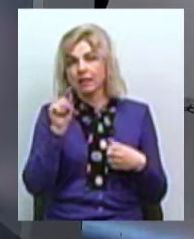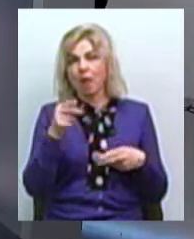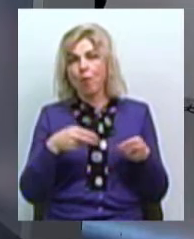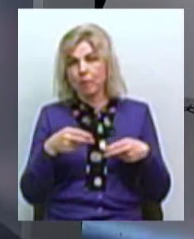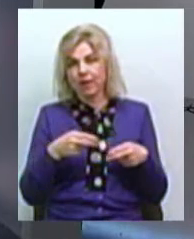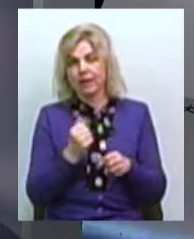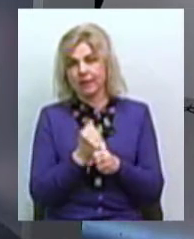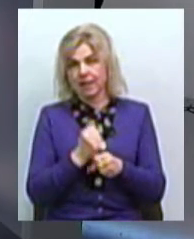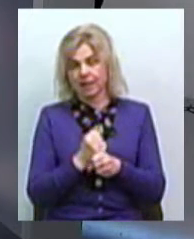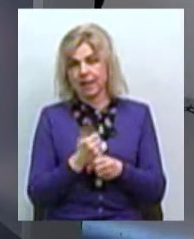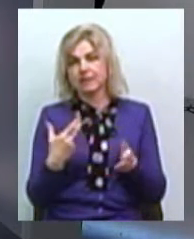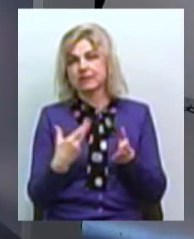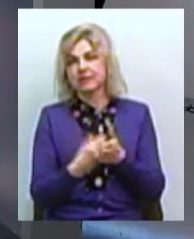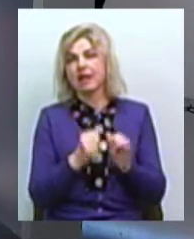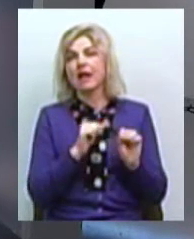стерилізації.